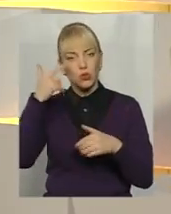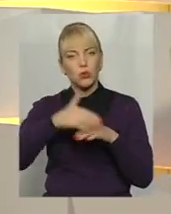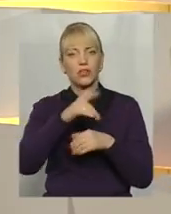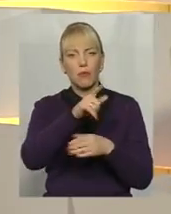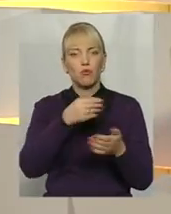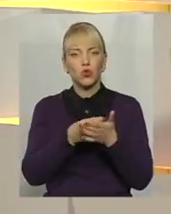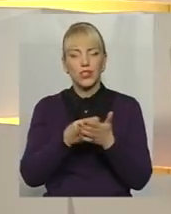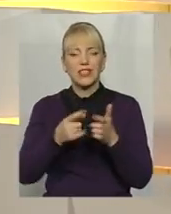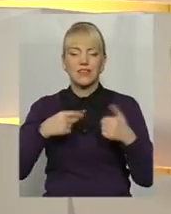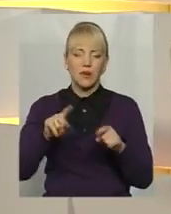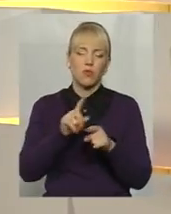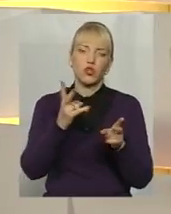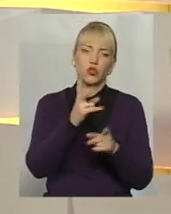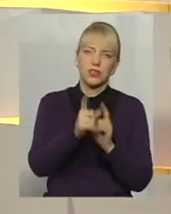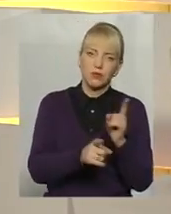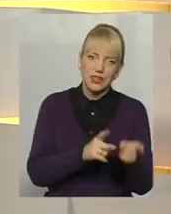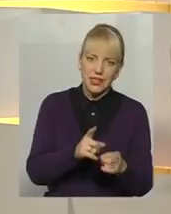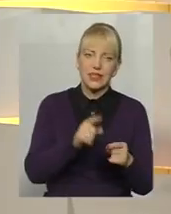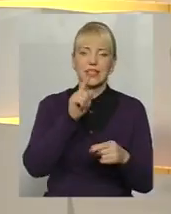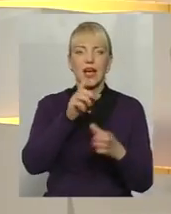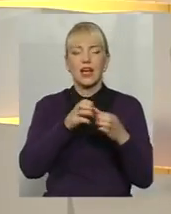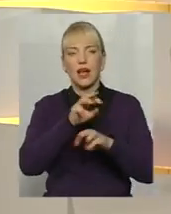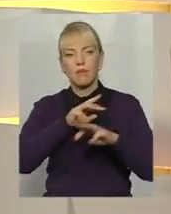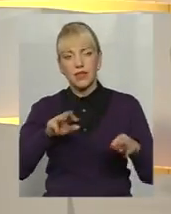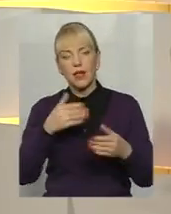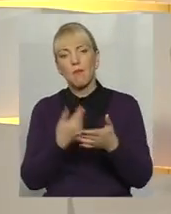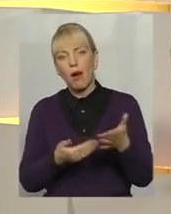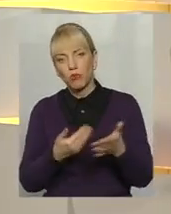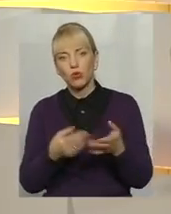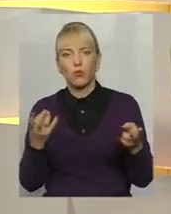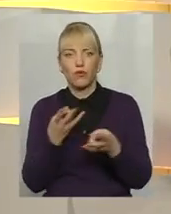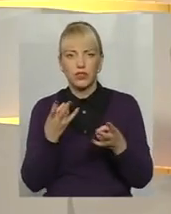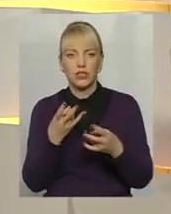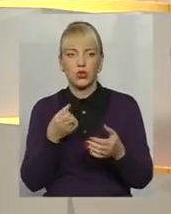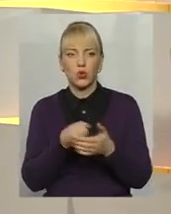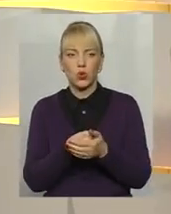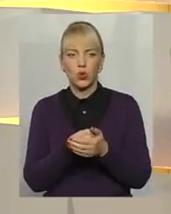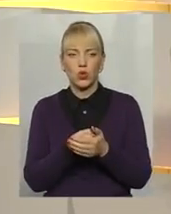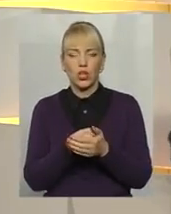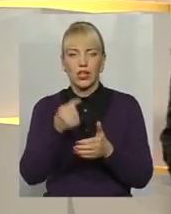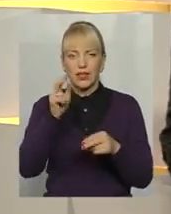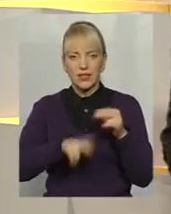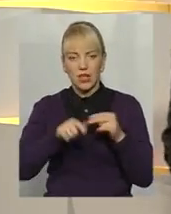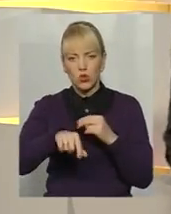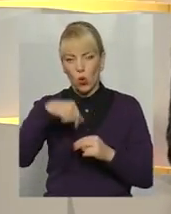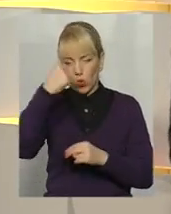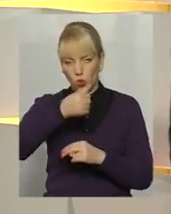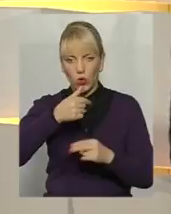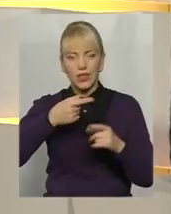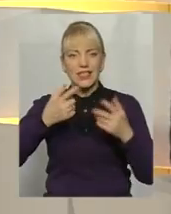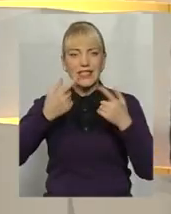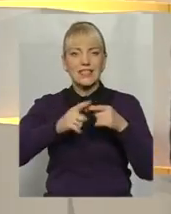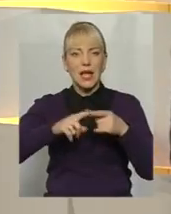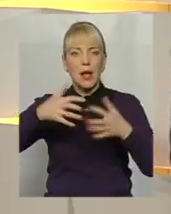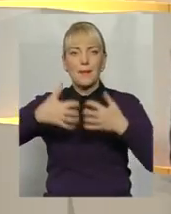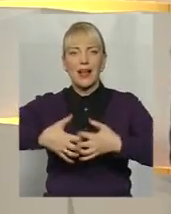щось змінитися, Кабмін має до кінця цього року той механізм